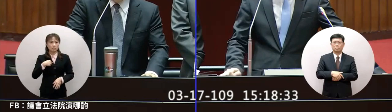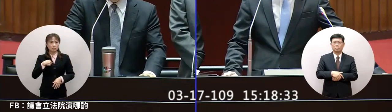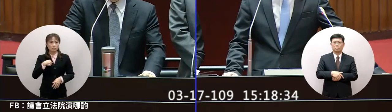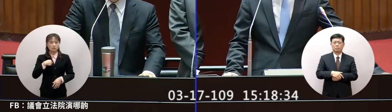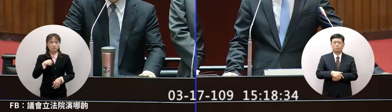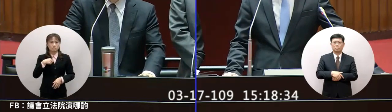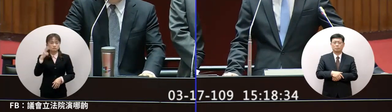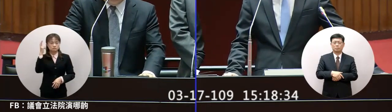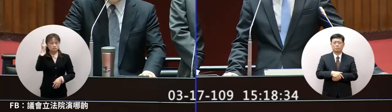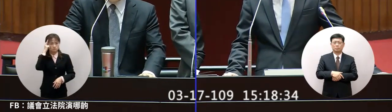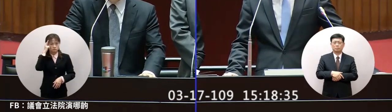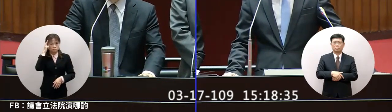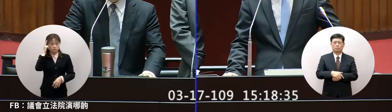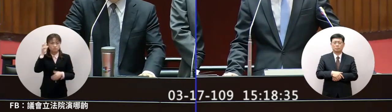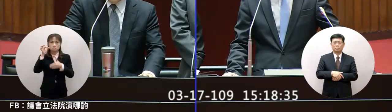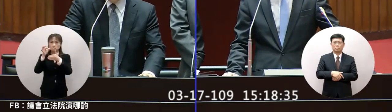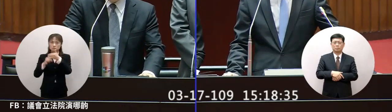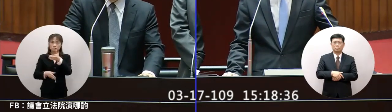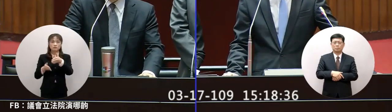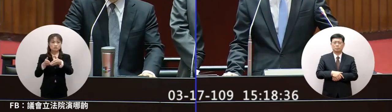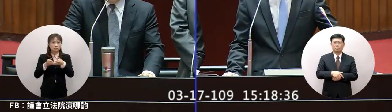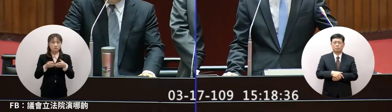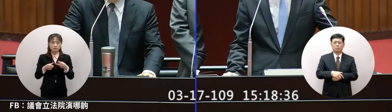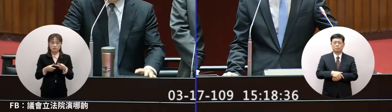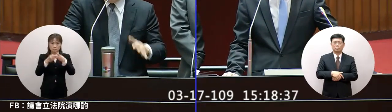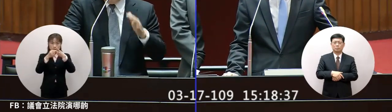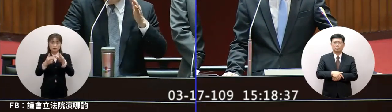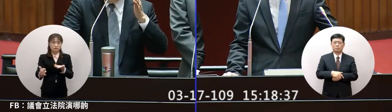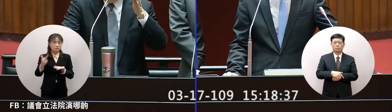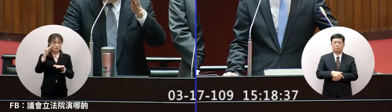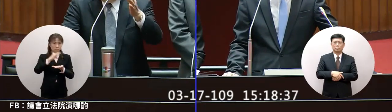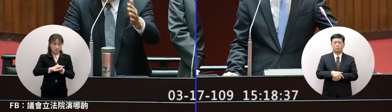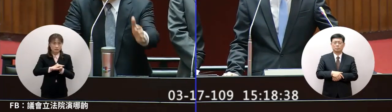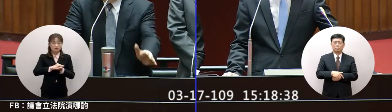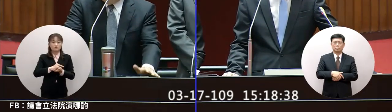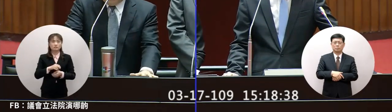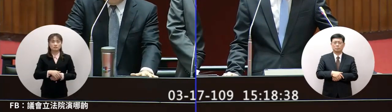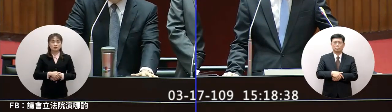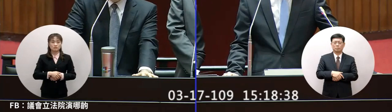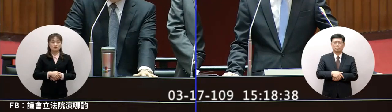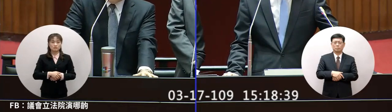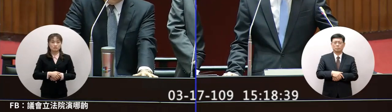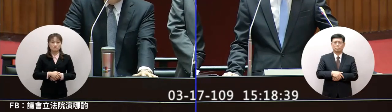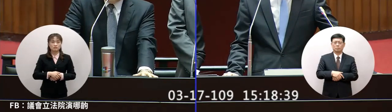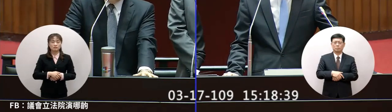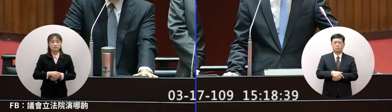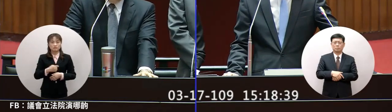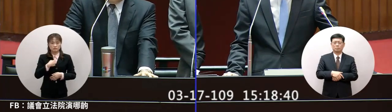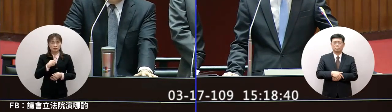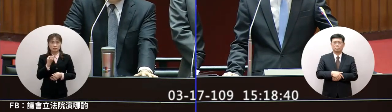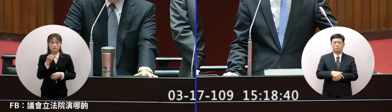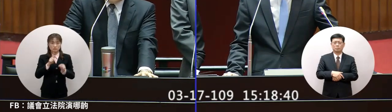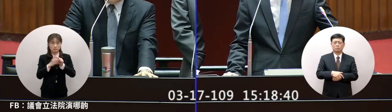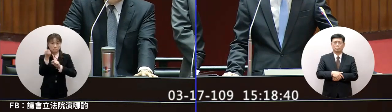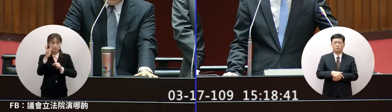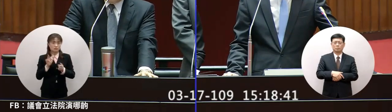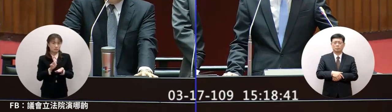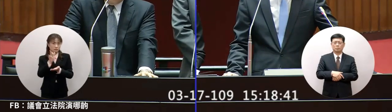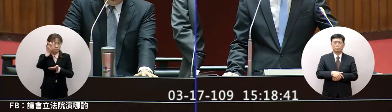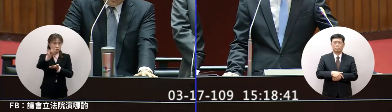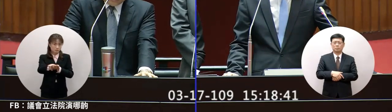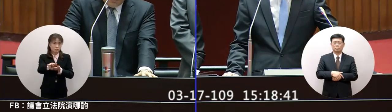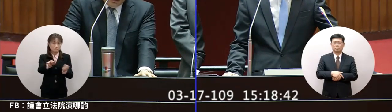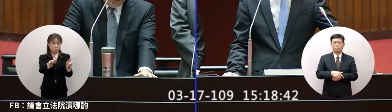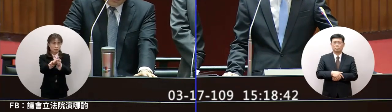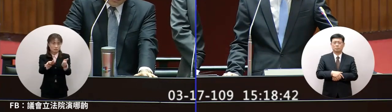持相關的這個原則那第二次也有讓我們發行過去接人也大體